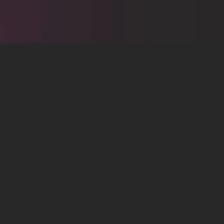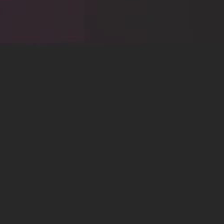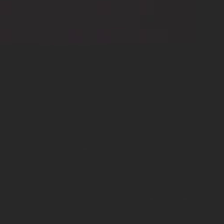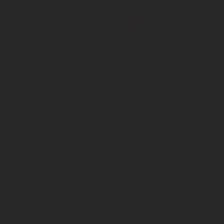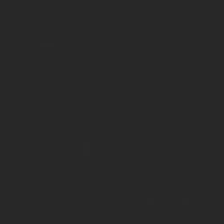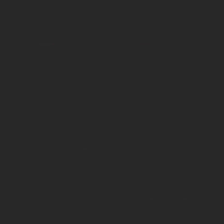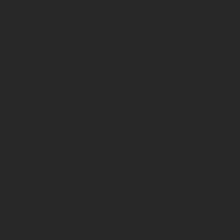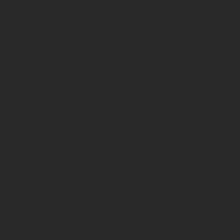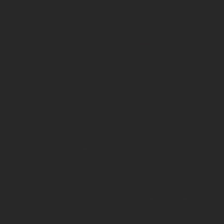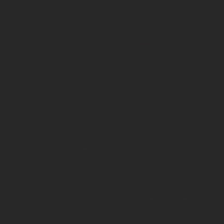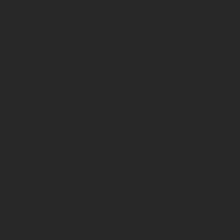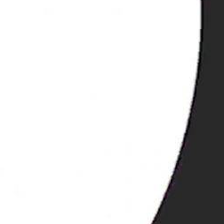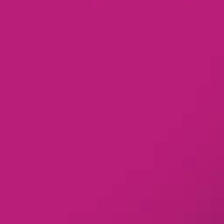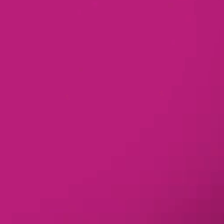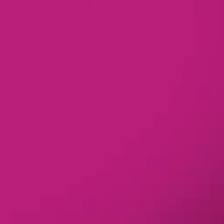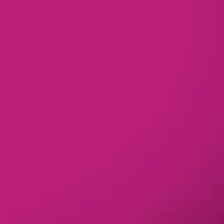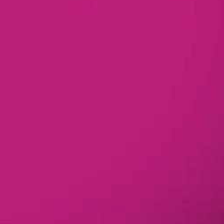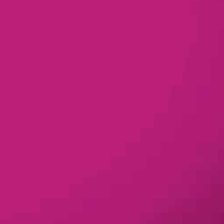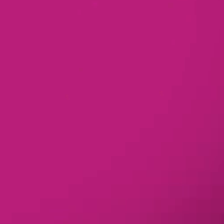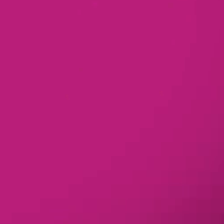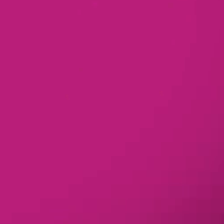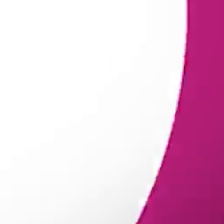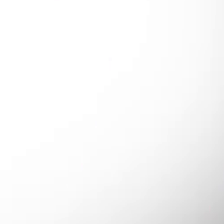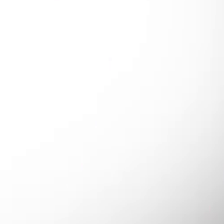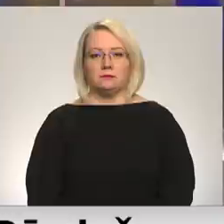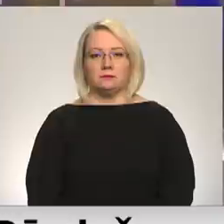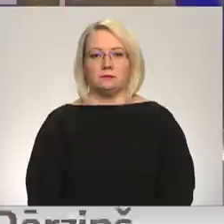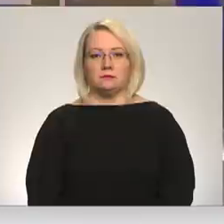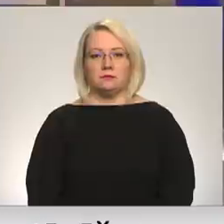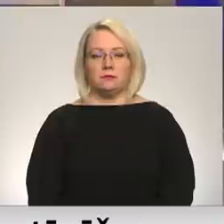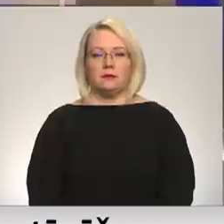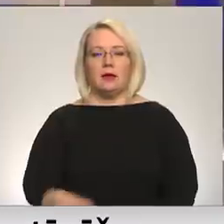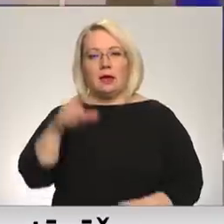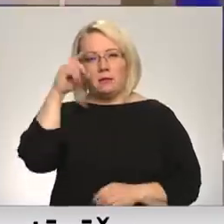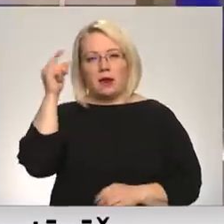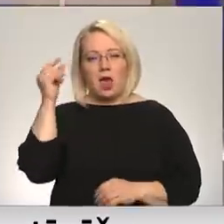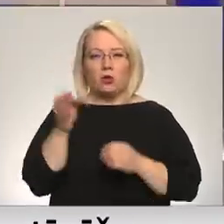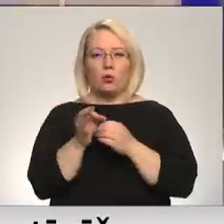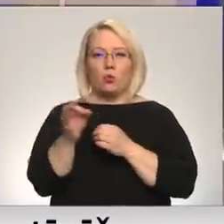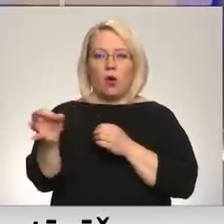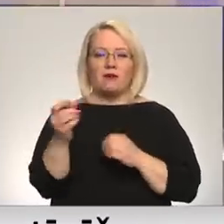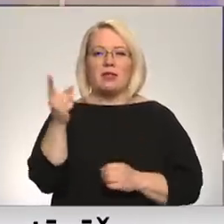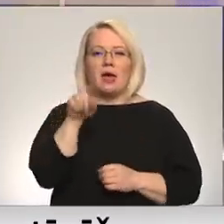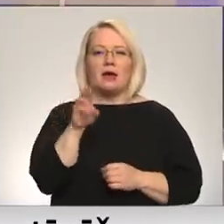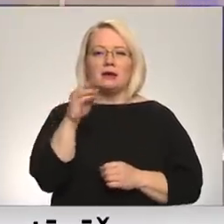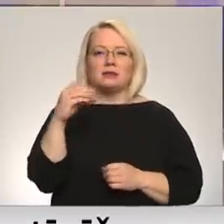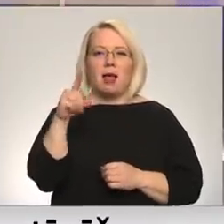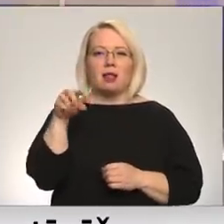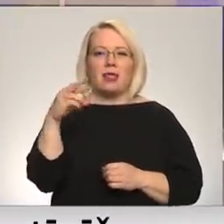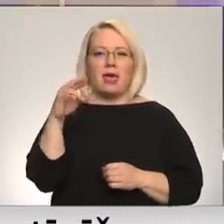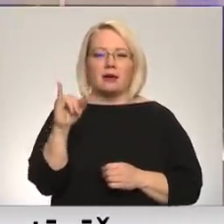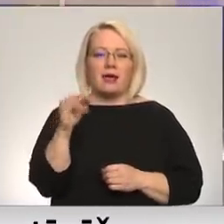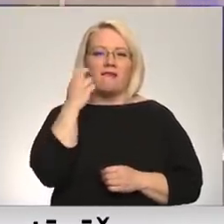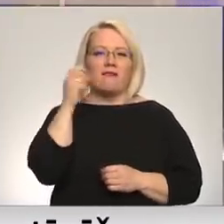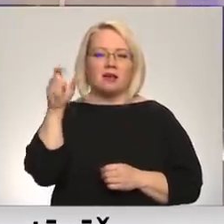Re! Viss ēters ir te! Preiļu novadās smelteros vecāki nubžīšies par